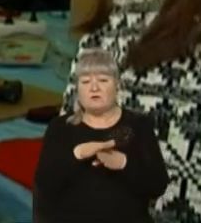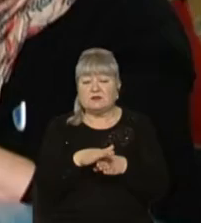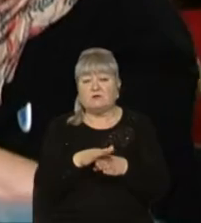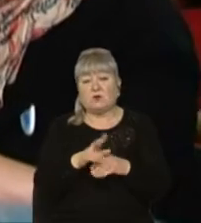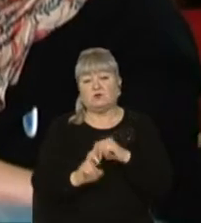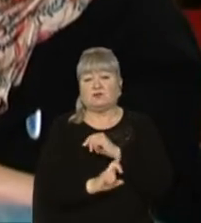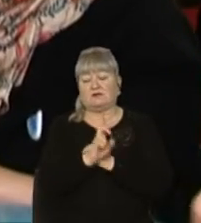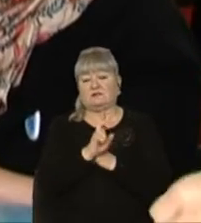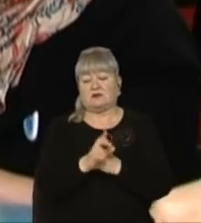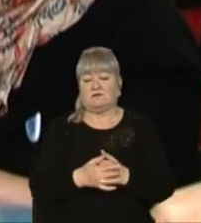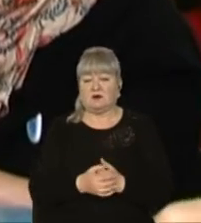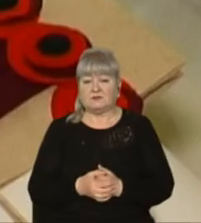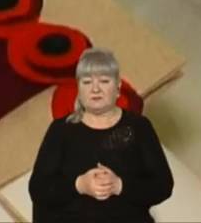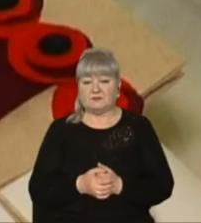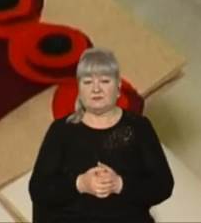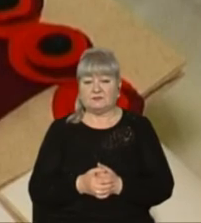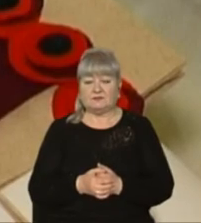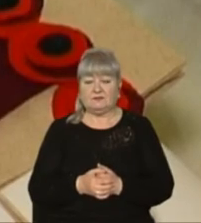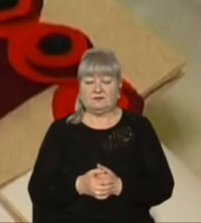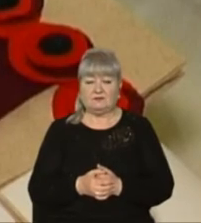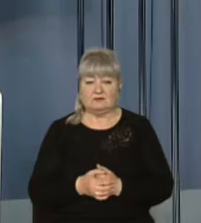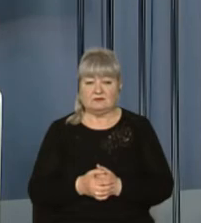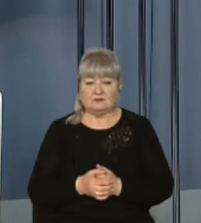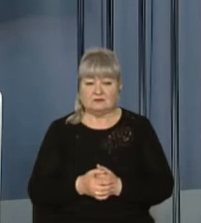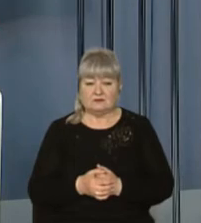церквах. Ольга Дейнека, Володимир Стабник, ЮАЛЬВІ.